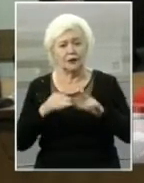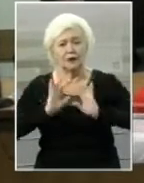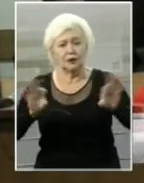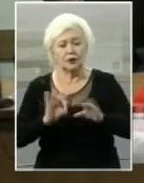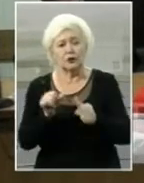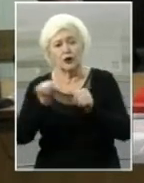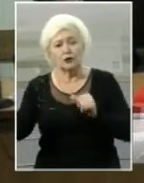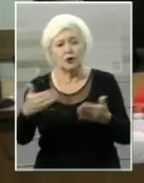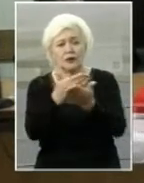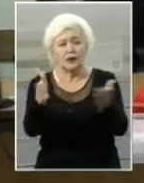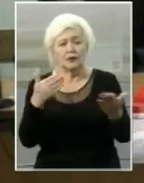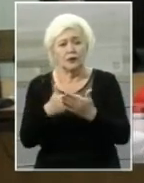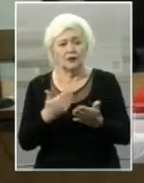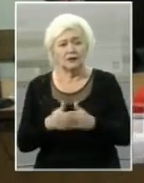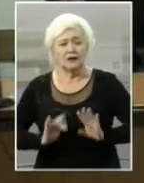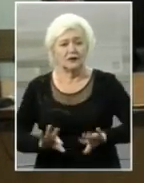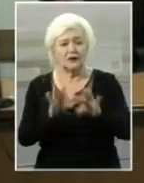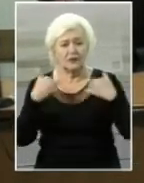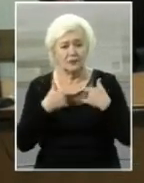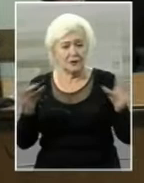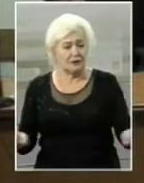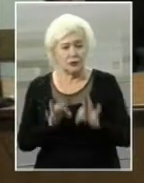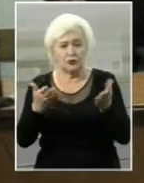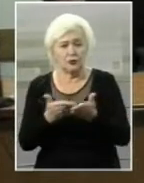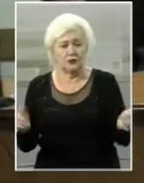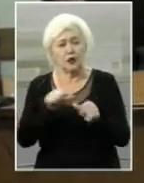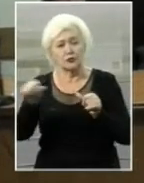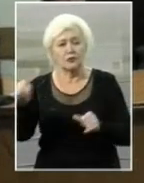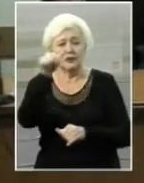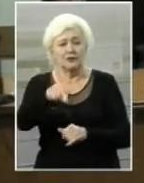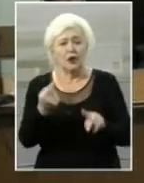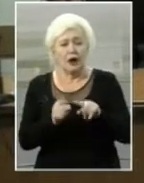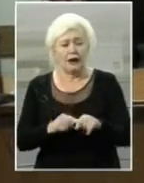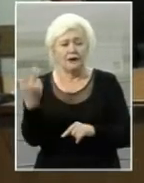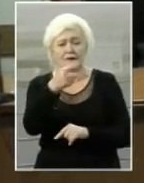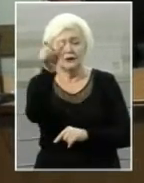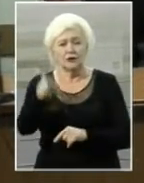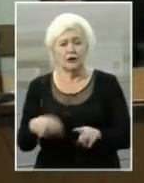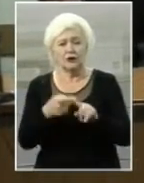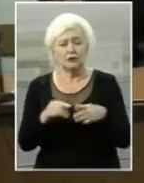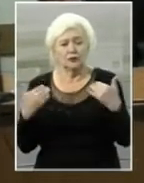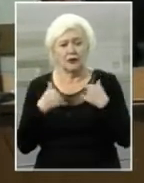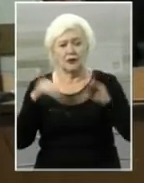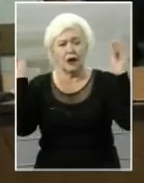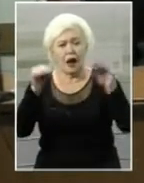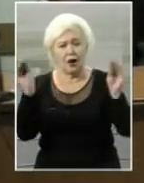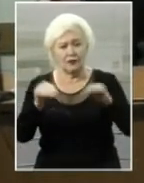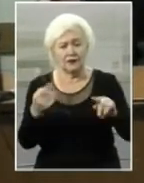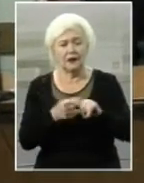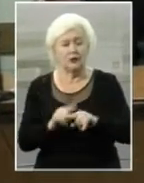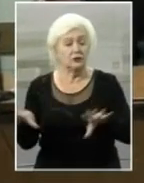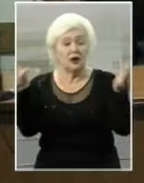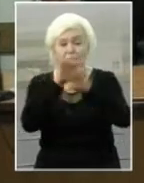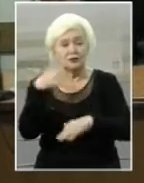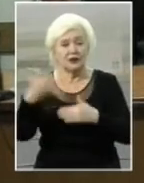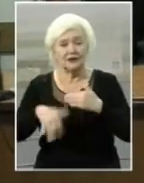їхніх показань, на мене взагалі нічого немає. І крім того, ці три людини, які мене оговорили, які взагалі